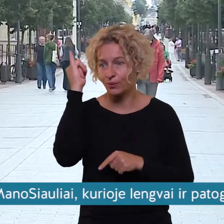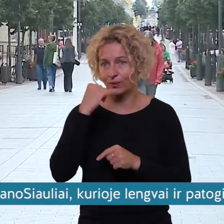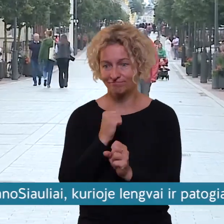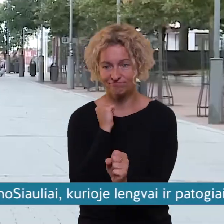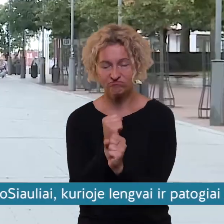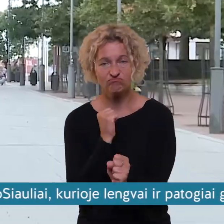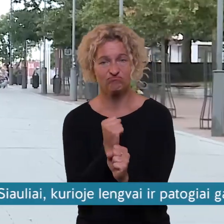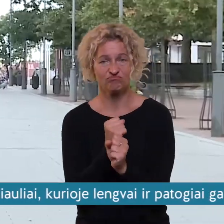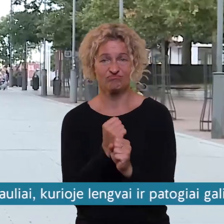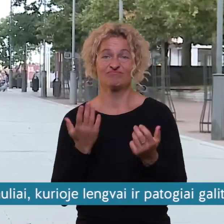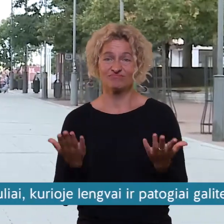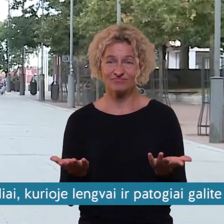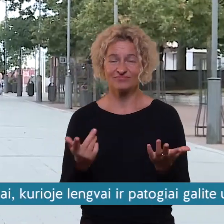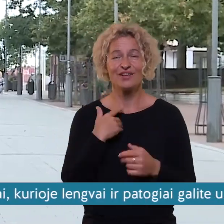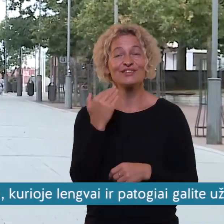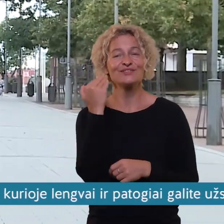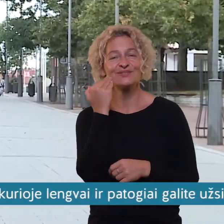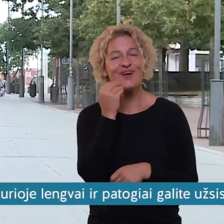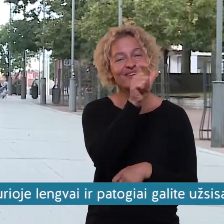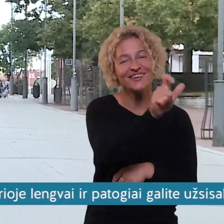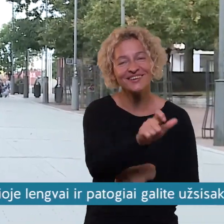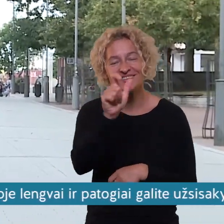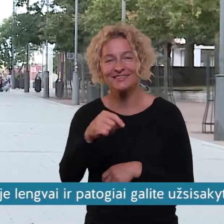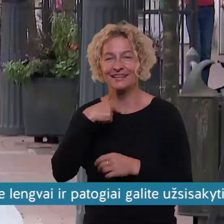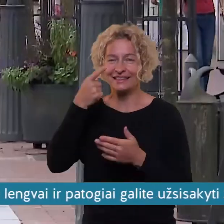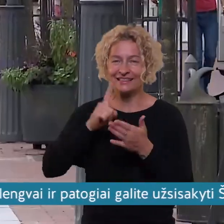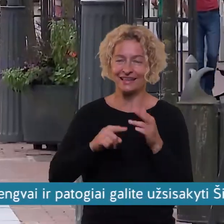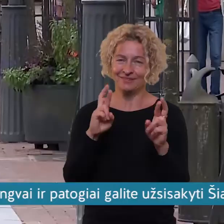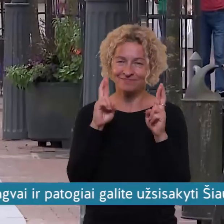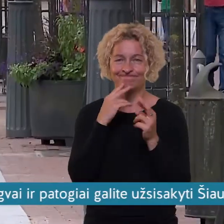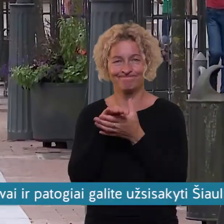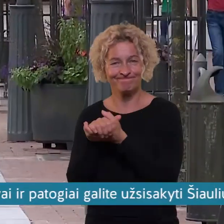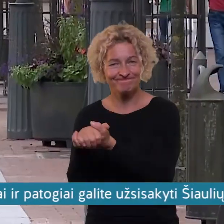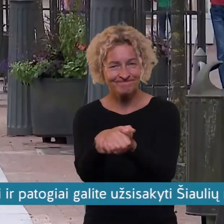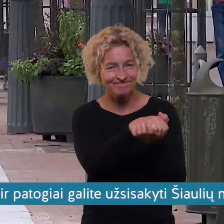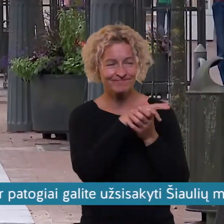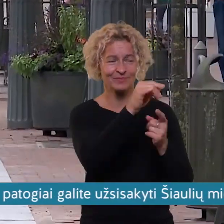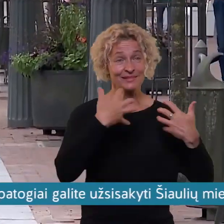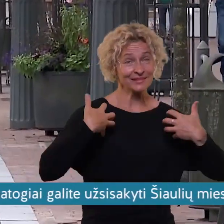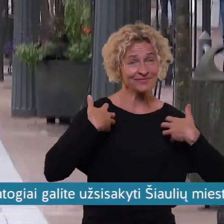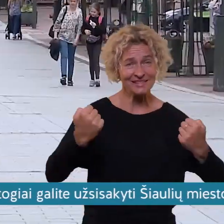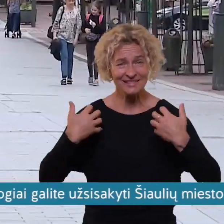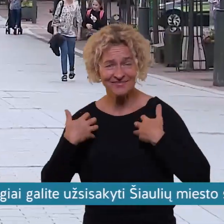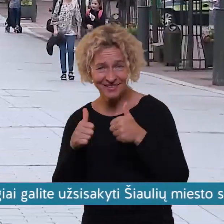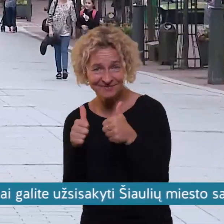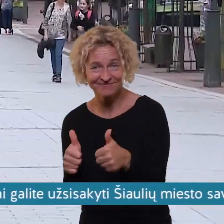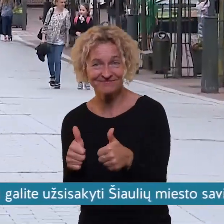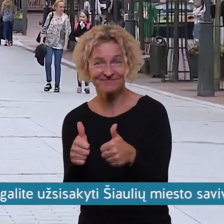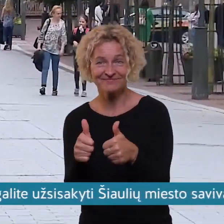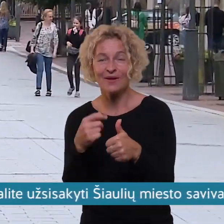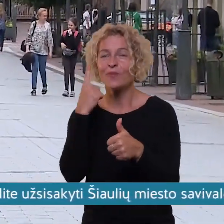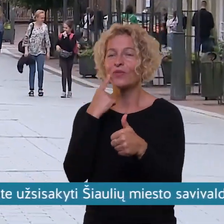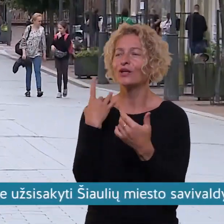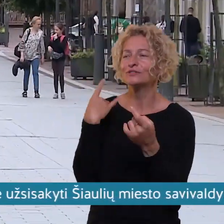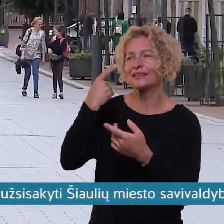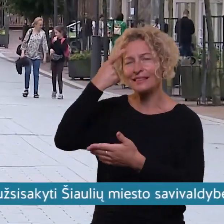į darbus. Panašu, kad šiuliečiai tikisi taikos, geros veikatos, o taip pat daug tikisi ir iš valios atstovų. Ko tikitės iš